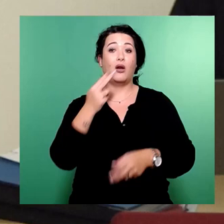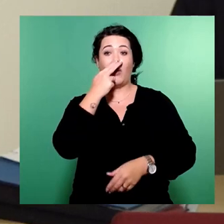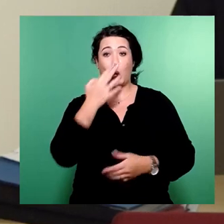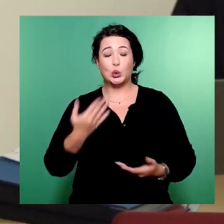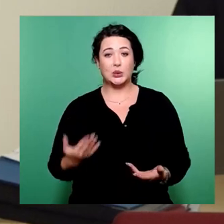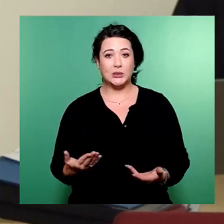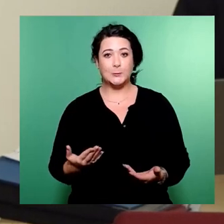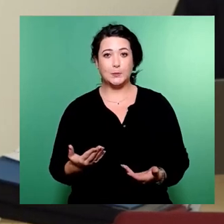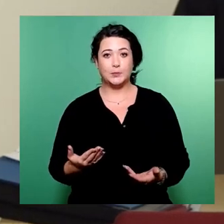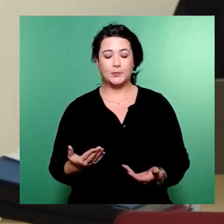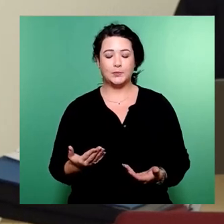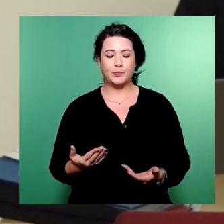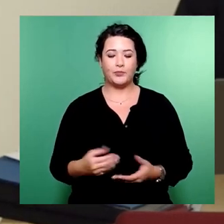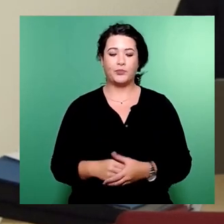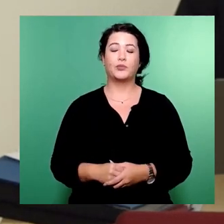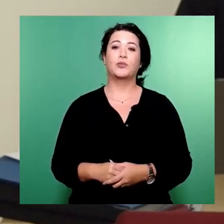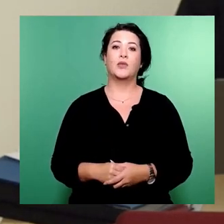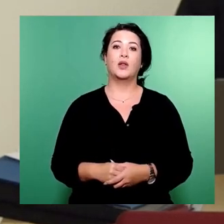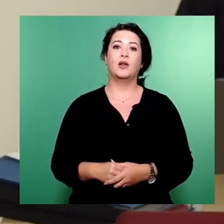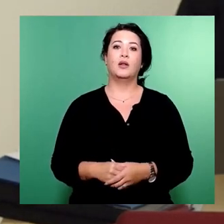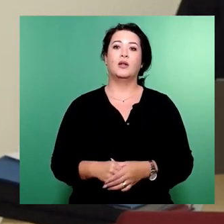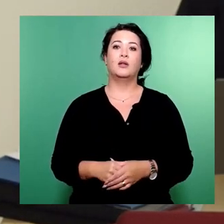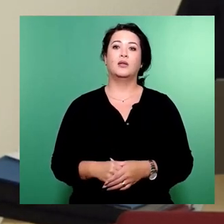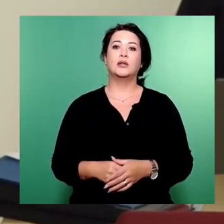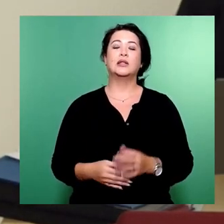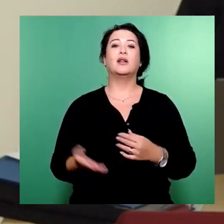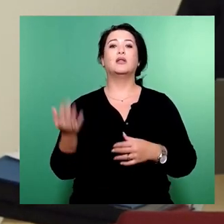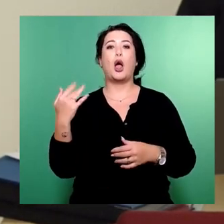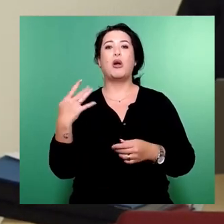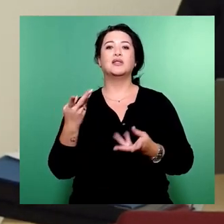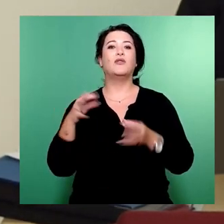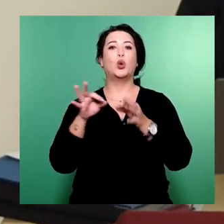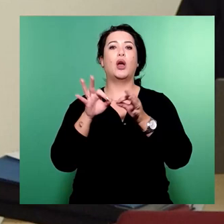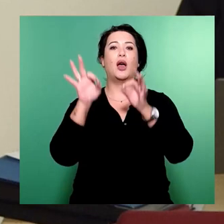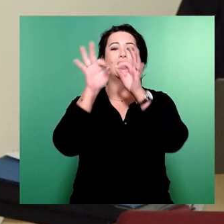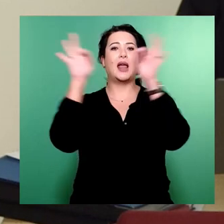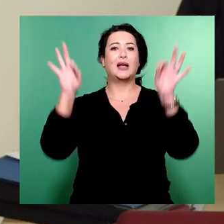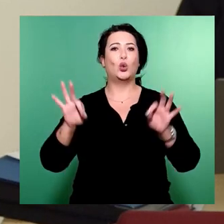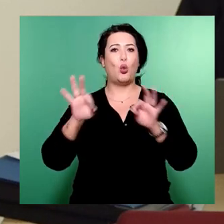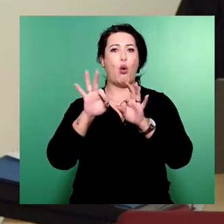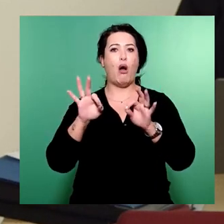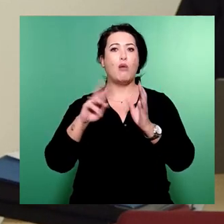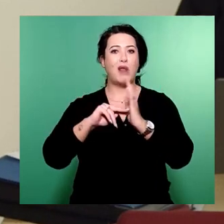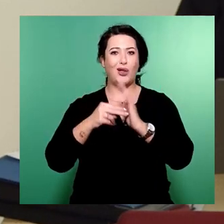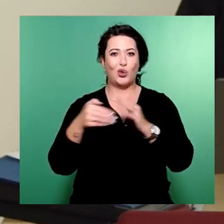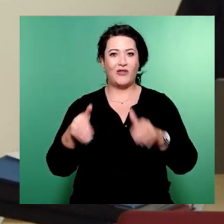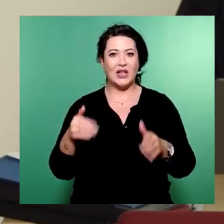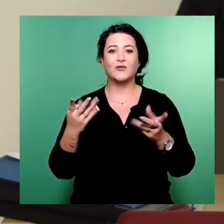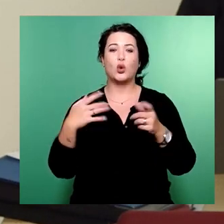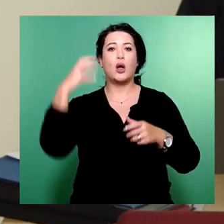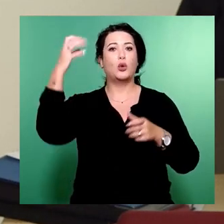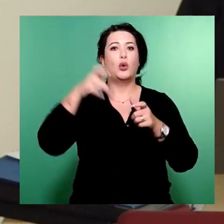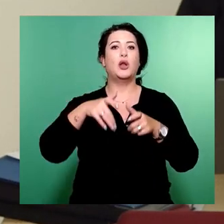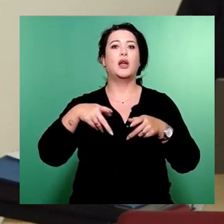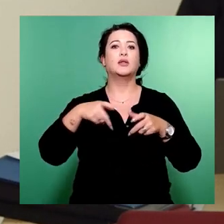Es gab ja eine Tektur zur Planung. Die Tektur, wir reden ja über die Königsbrücker Straße Süd,